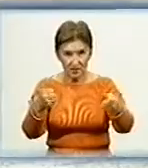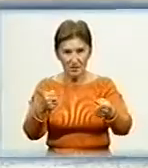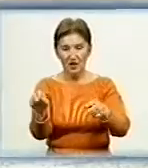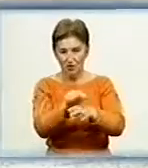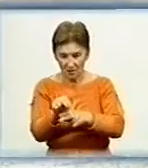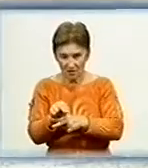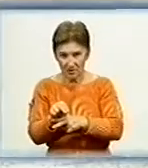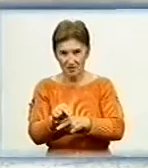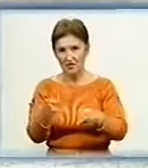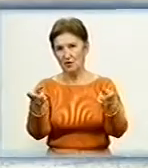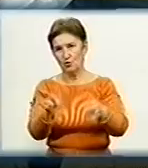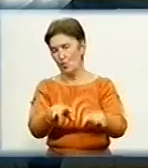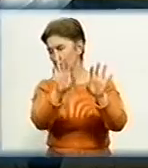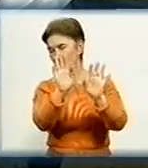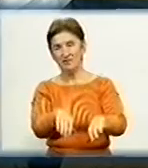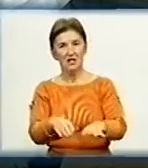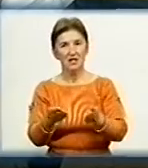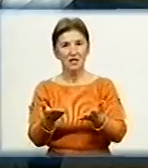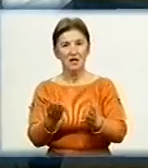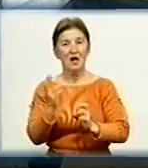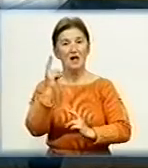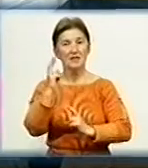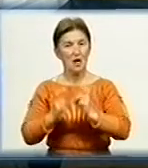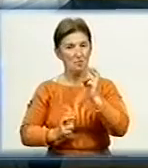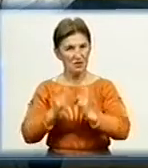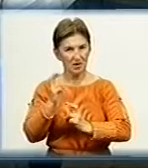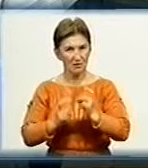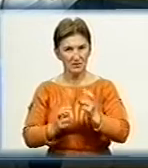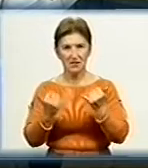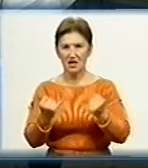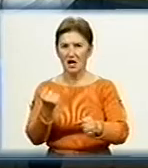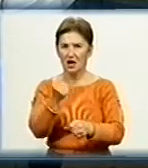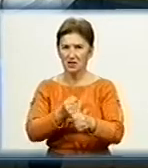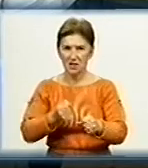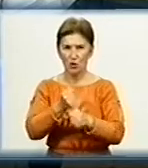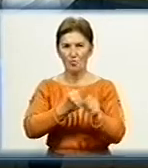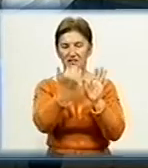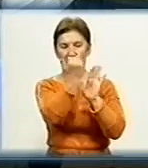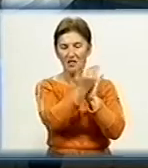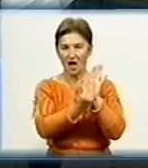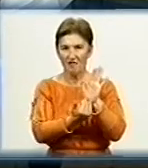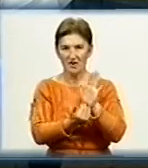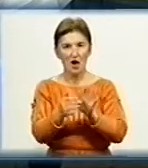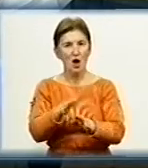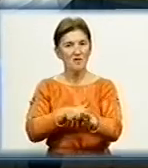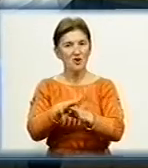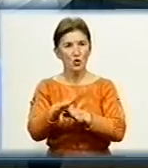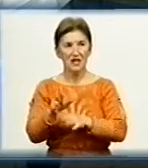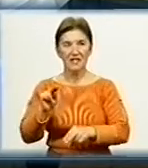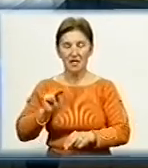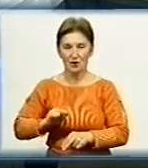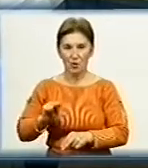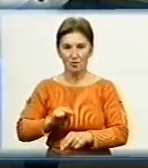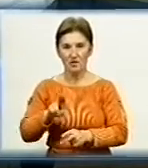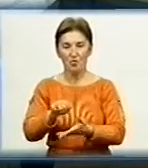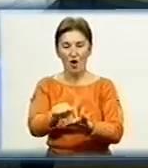Комунальники відповідають. На підприємстві на даний час розроблений графік по виконанню робіт по